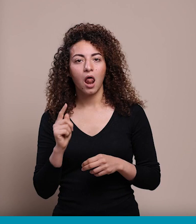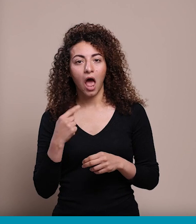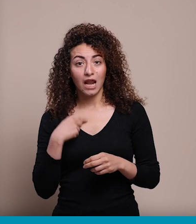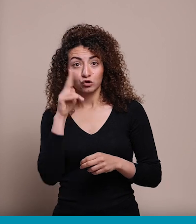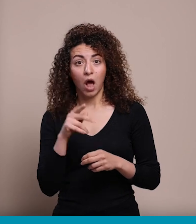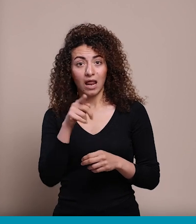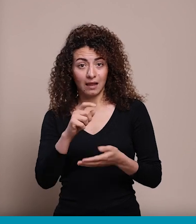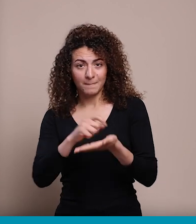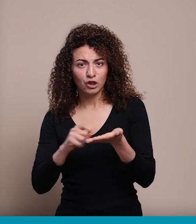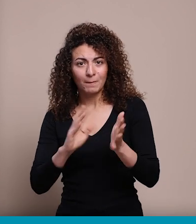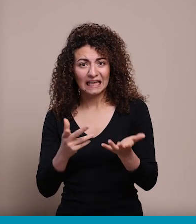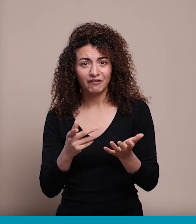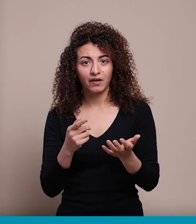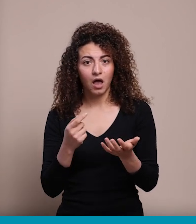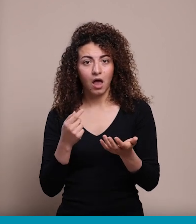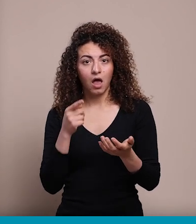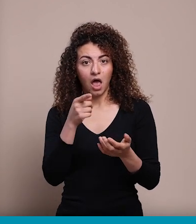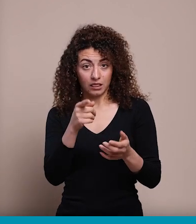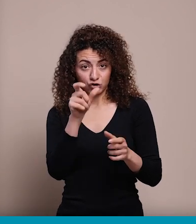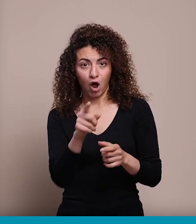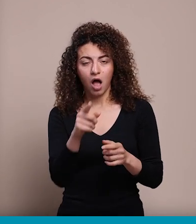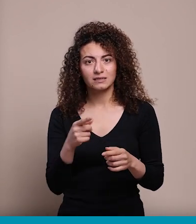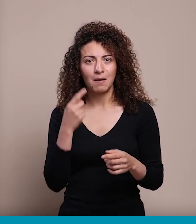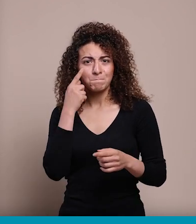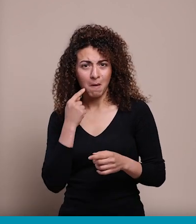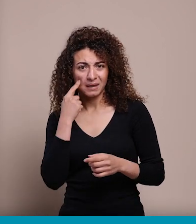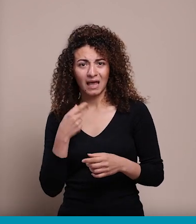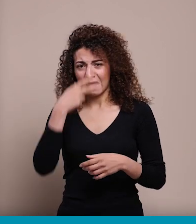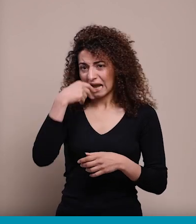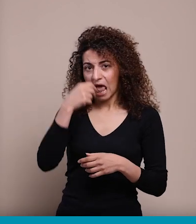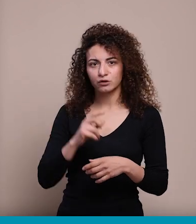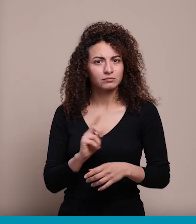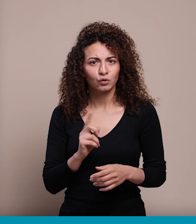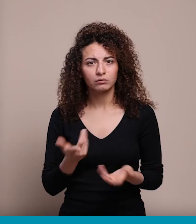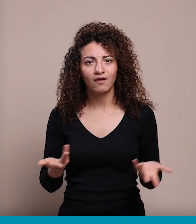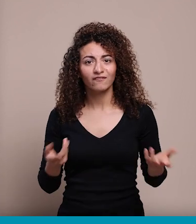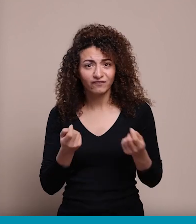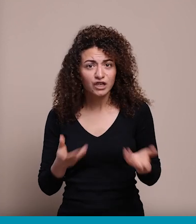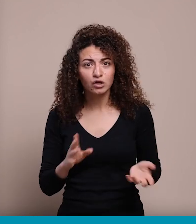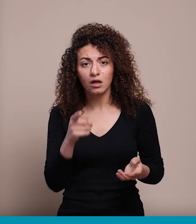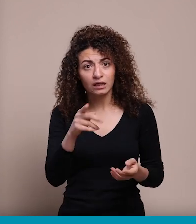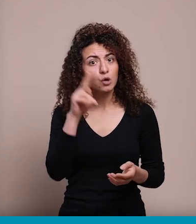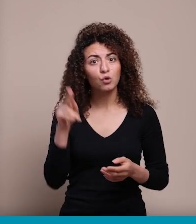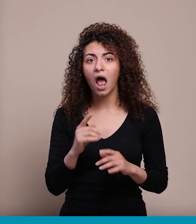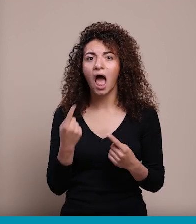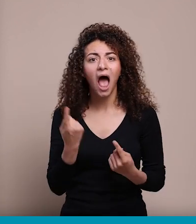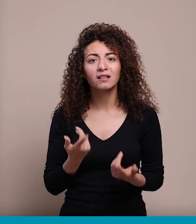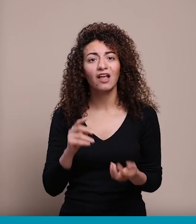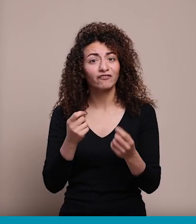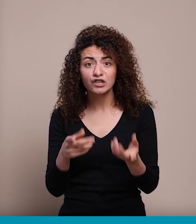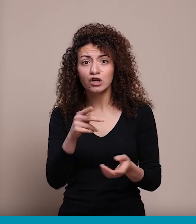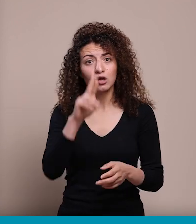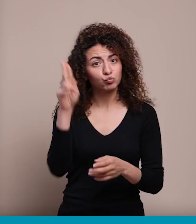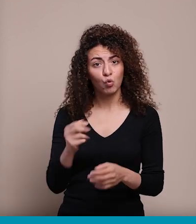علبة كليناكس وبيبلش يدمع مثلا كيف تكتب سؤال عادب ينسأل ما في مشكلة سأله إنه سأله لبتكن إياه سأله كيف تكتب كيف